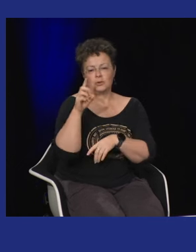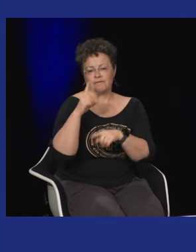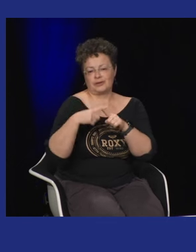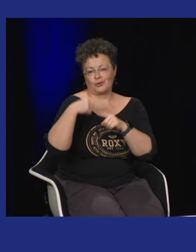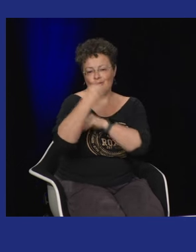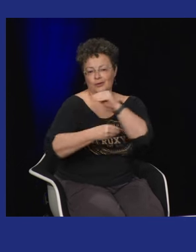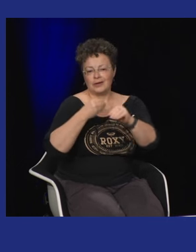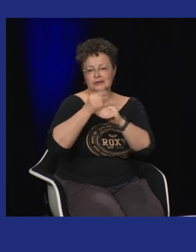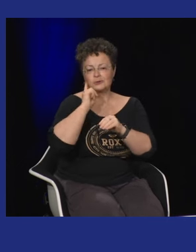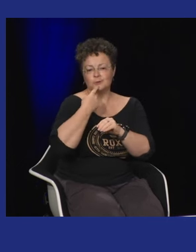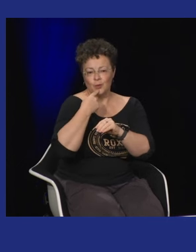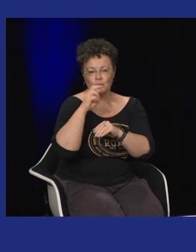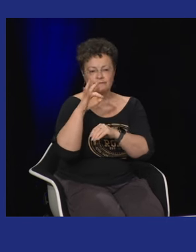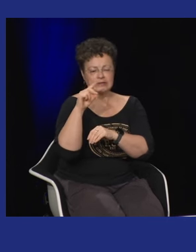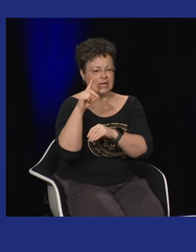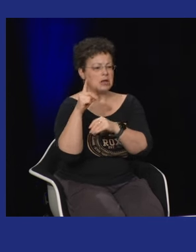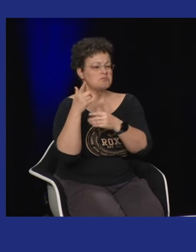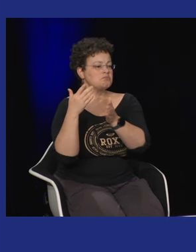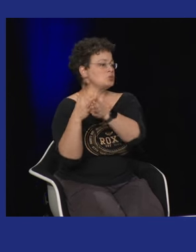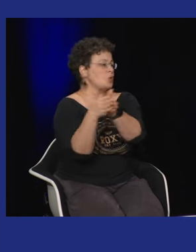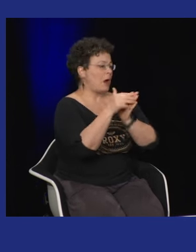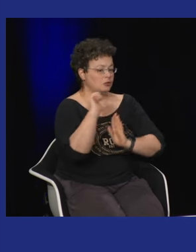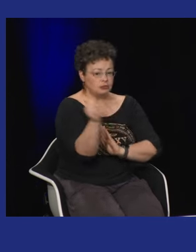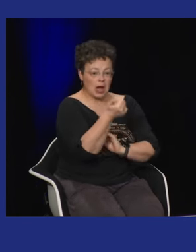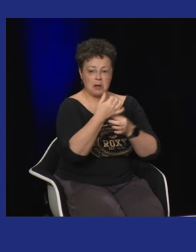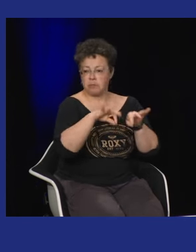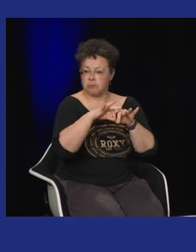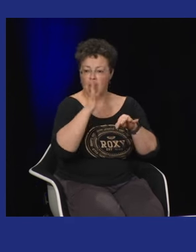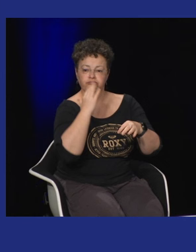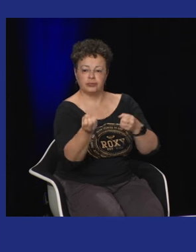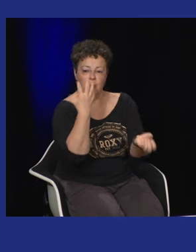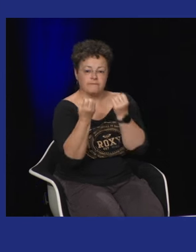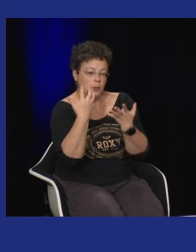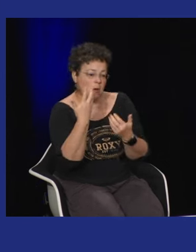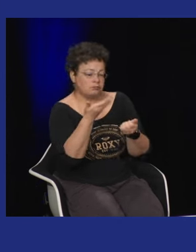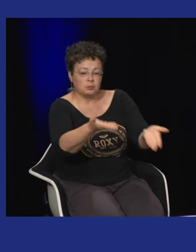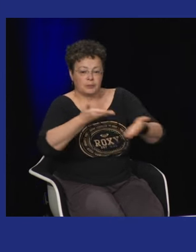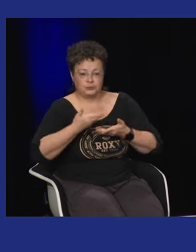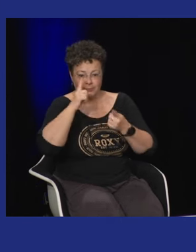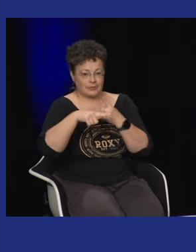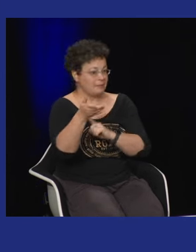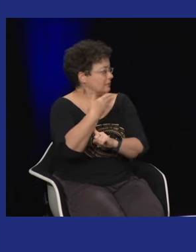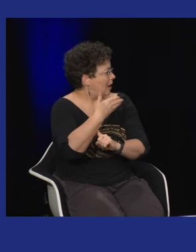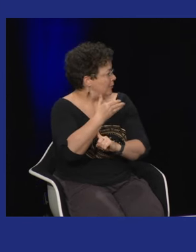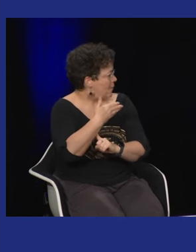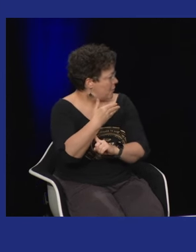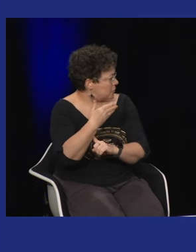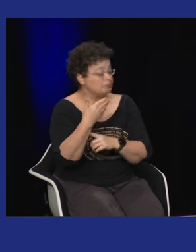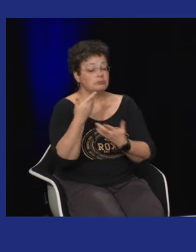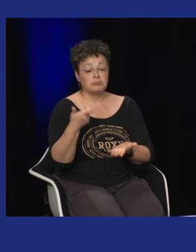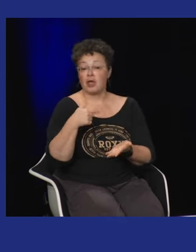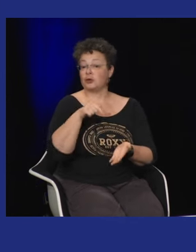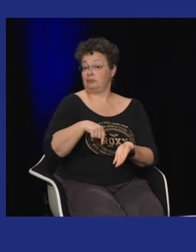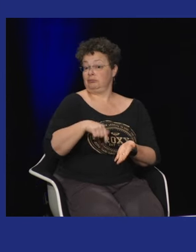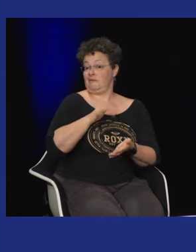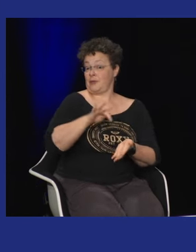pas mal qu'il y ait un drapeau sourd et il a été demandé à chaque pays d'envoyer un certain nombre de propositions